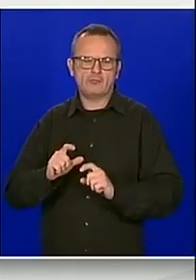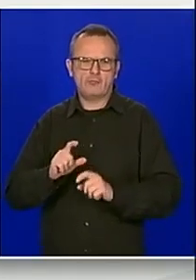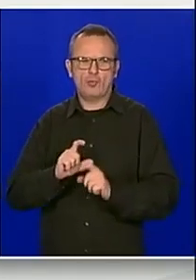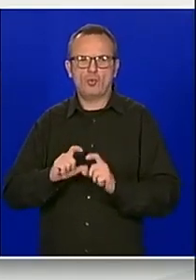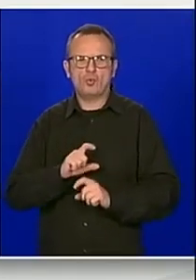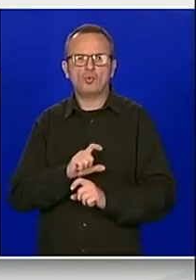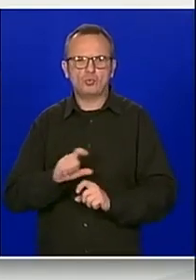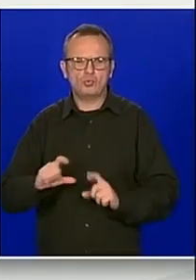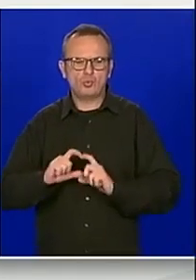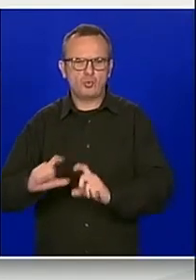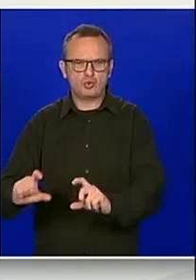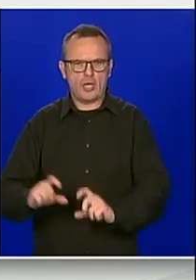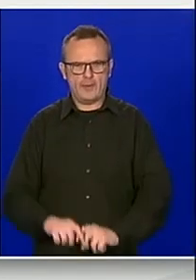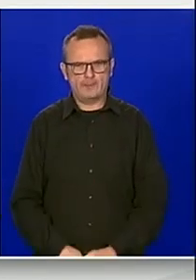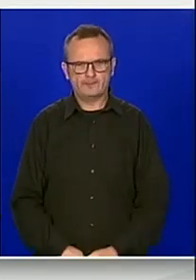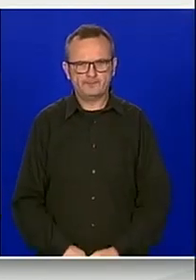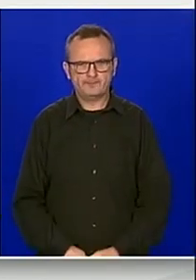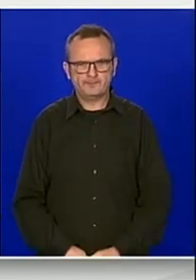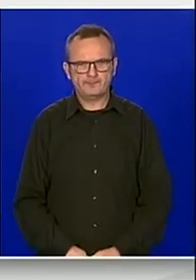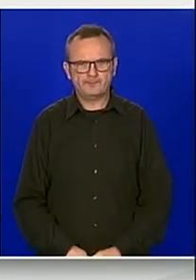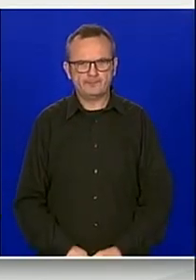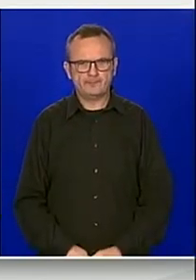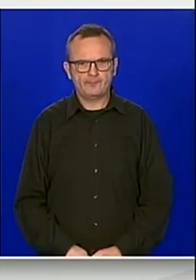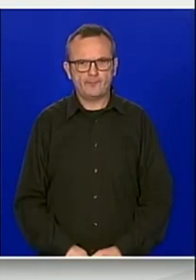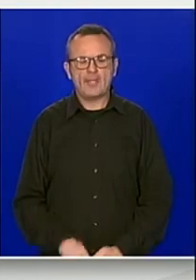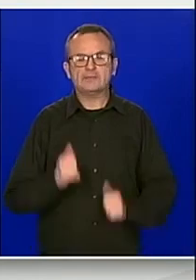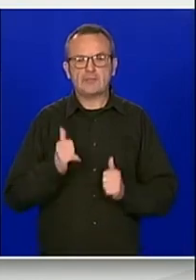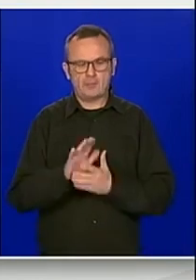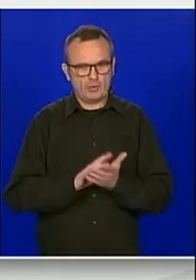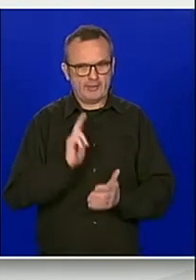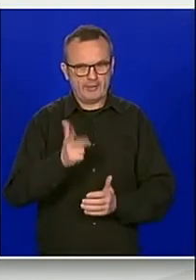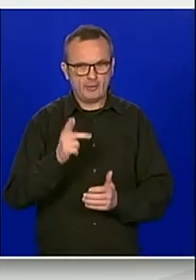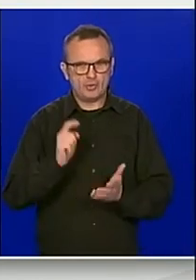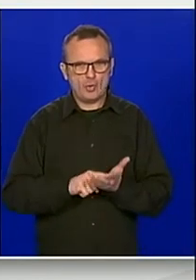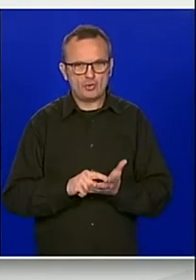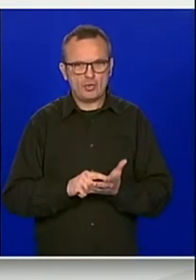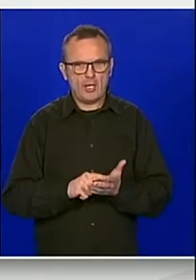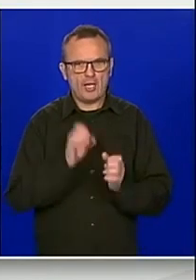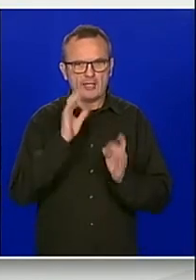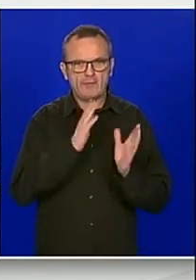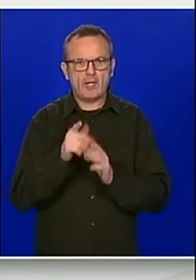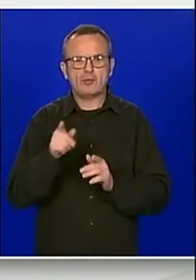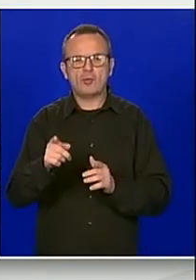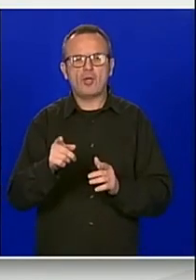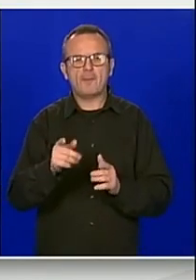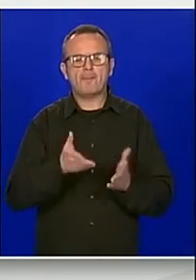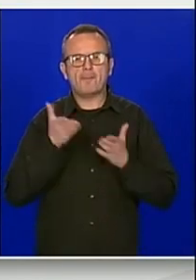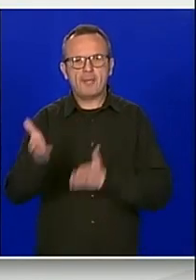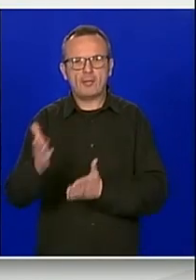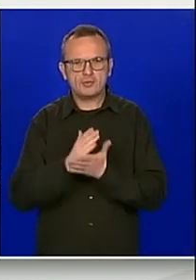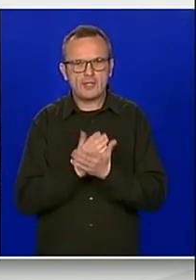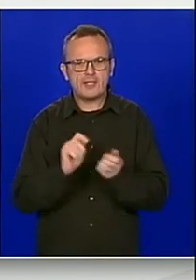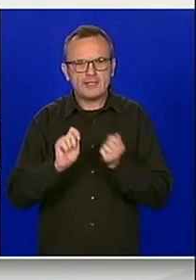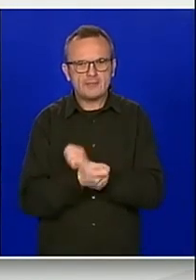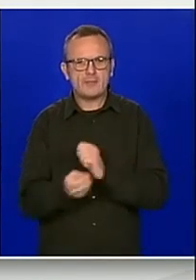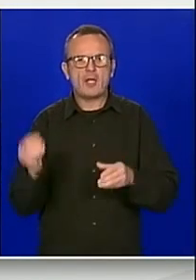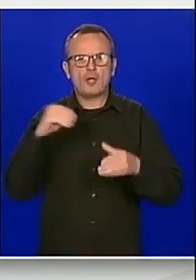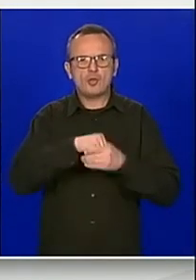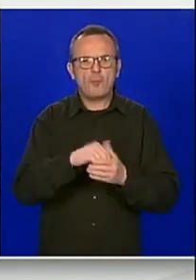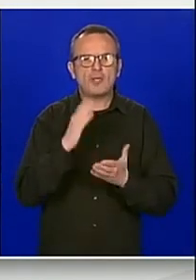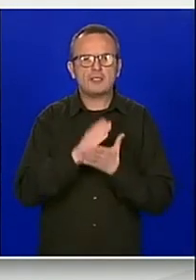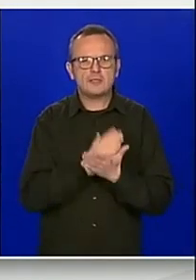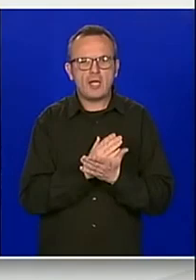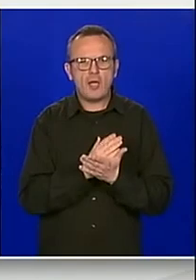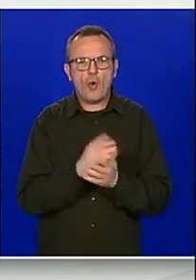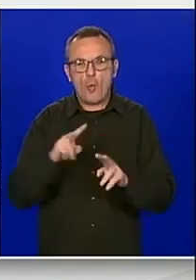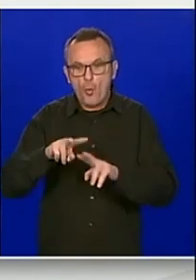Zahvaljujem. Prelazimo na treću točku dnevnog reda, riječi o nacrtu prijedloga zakona, o izmjenama i dopunama zakona o